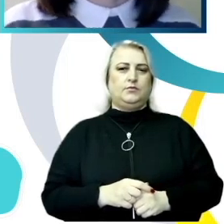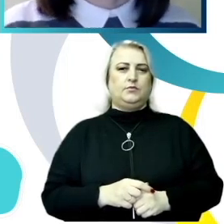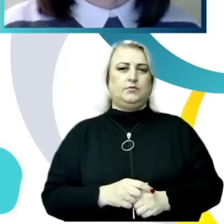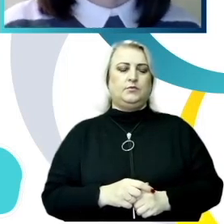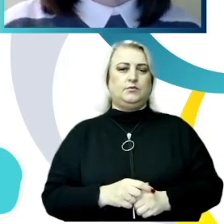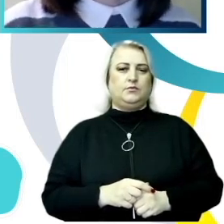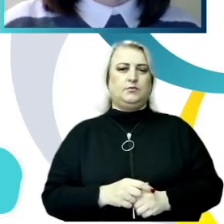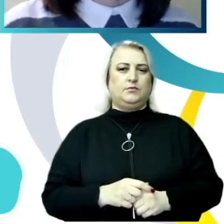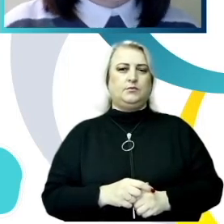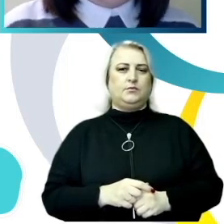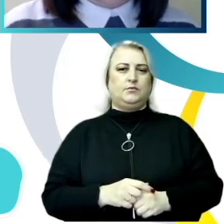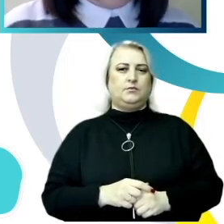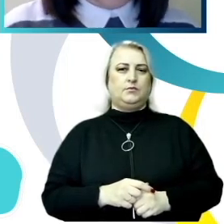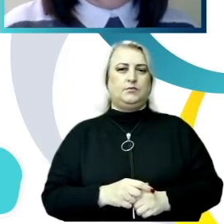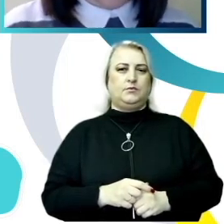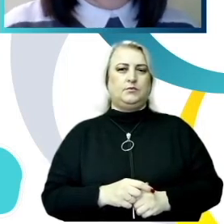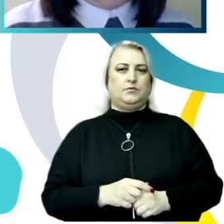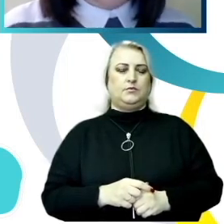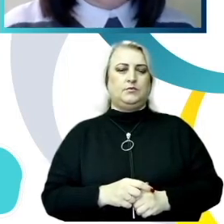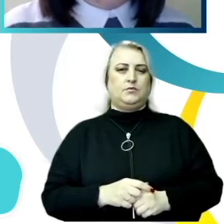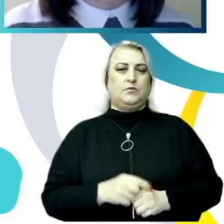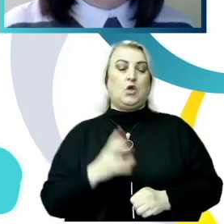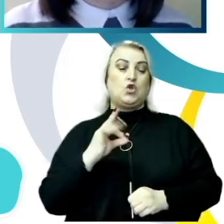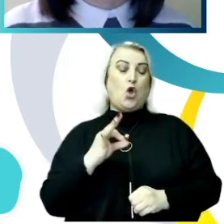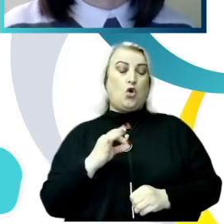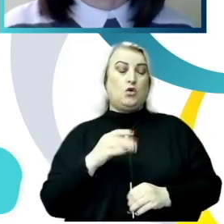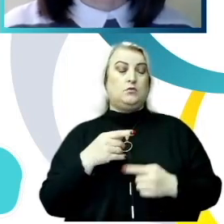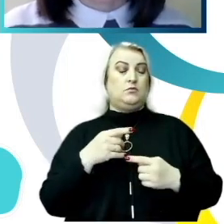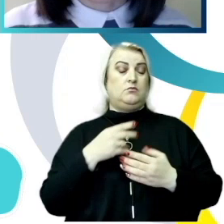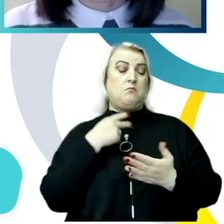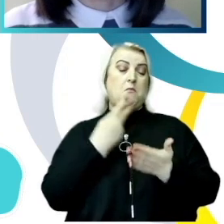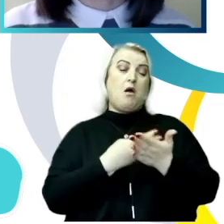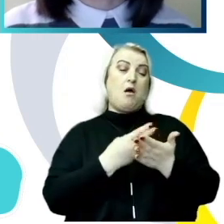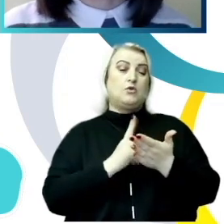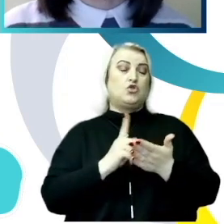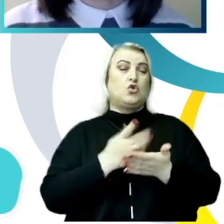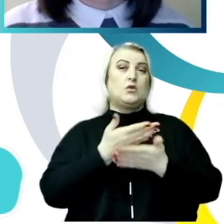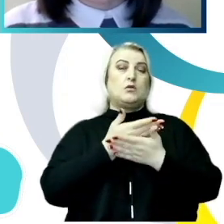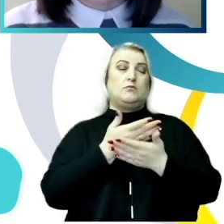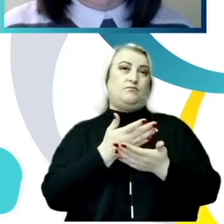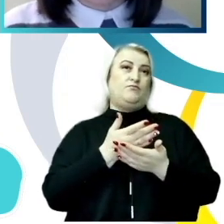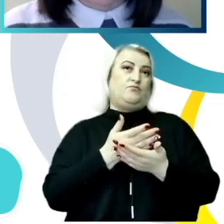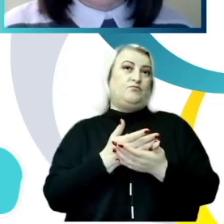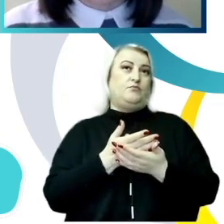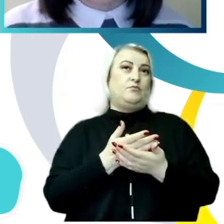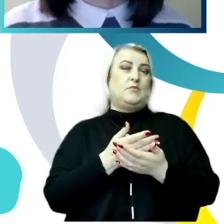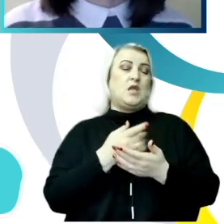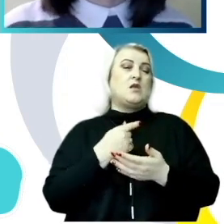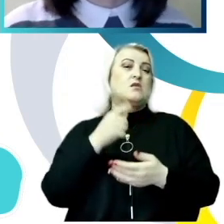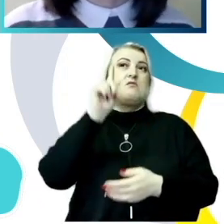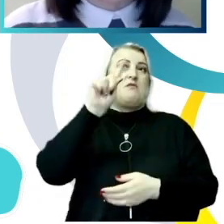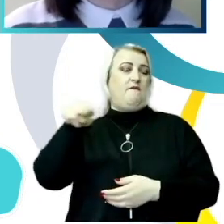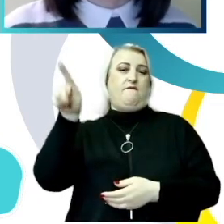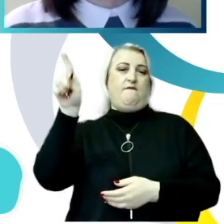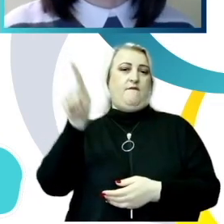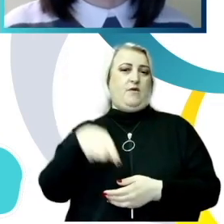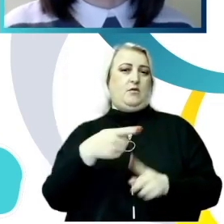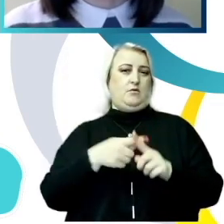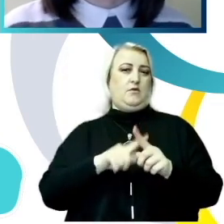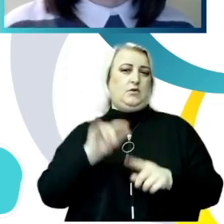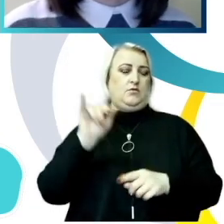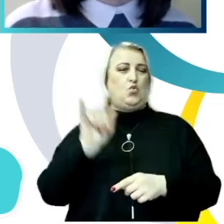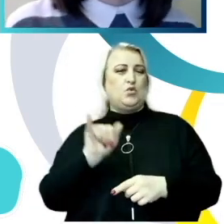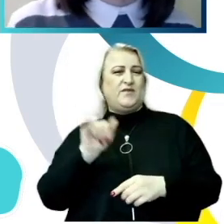altă parte, indirect, ne vorbește despre faptul că nu există încredere în instituțiile abilitate, inclusiv în